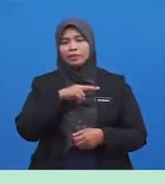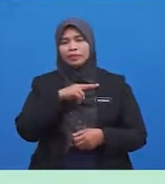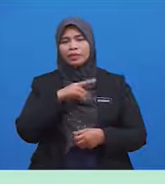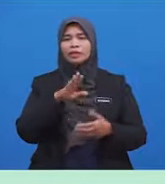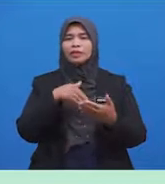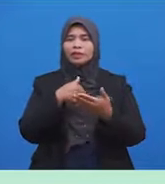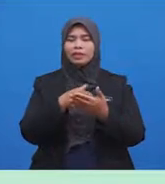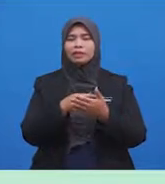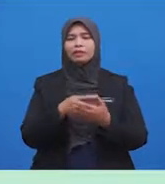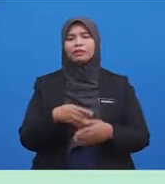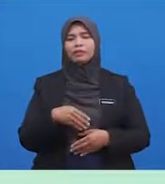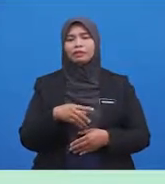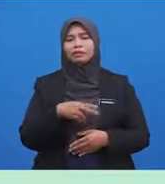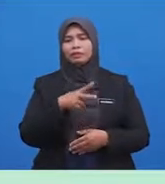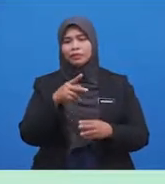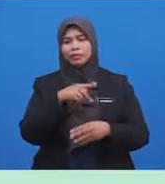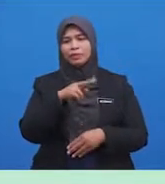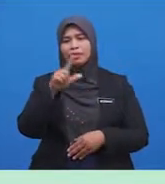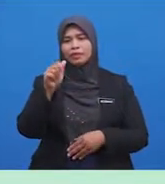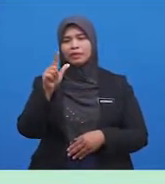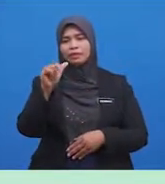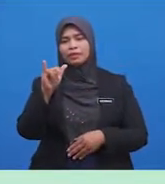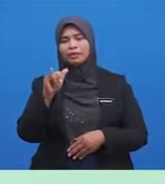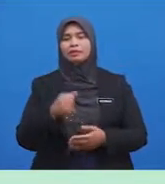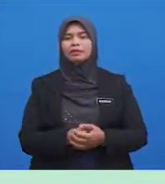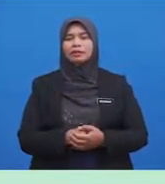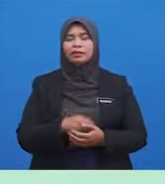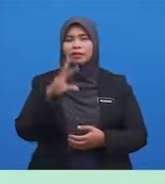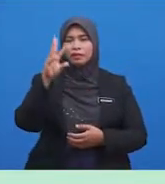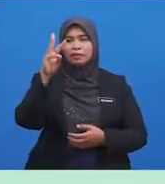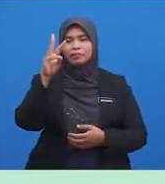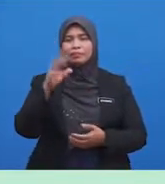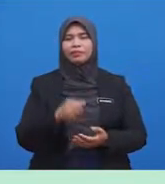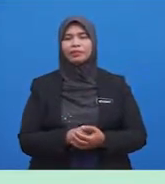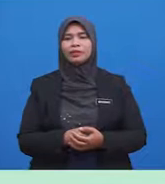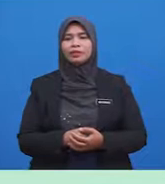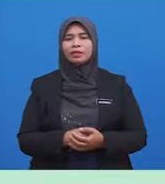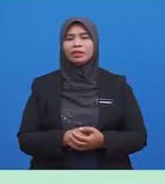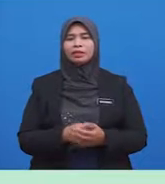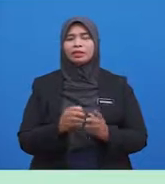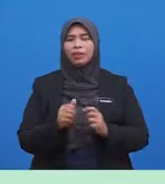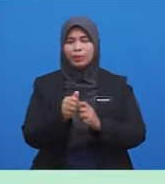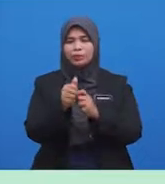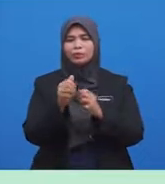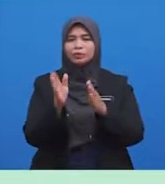hingga ke buku lali Dan yang keenam, tertib